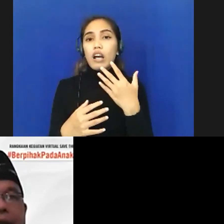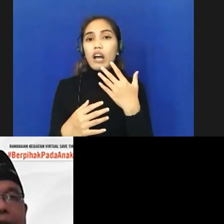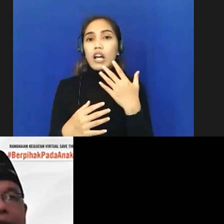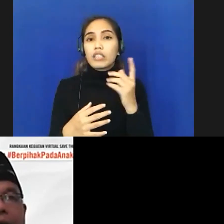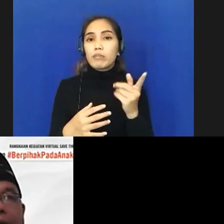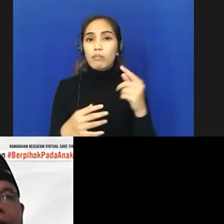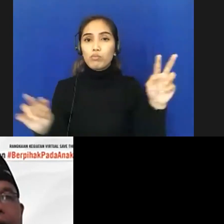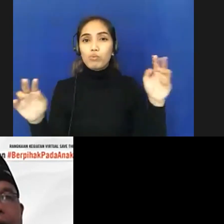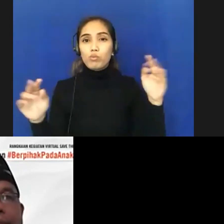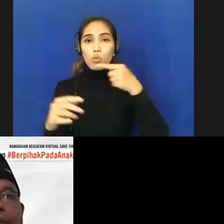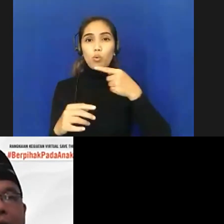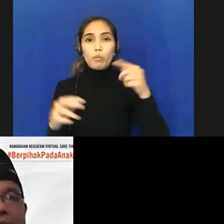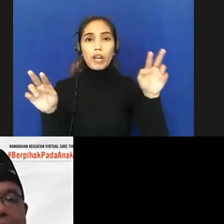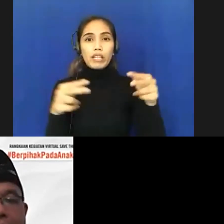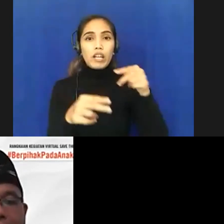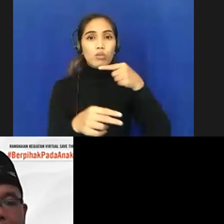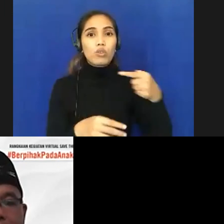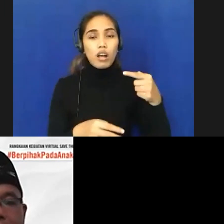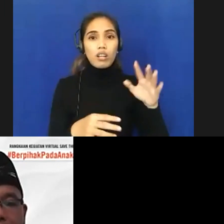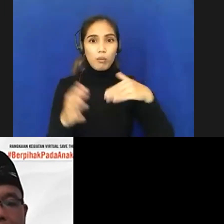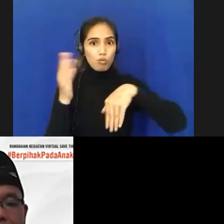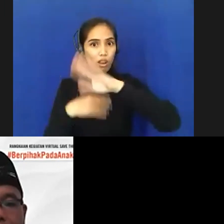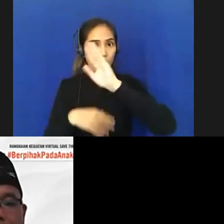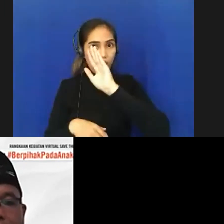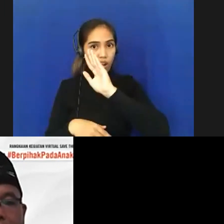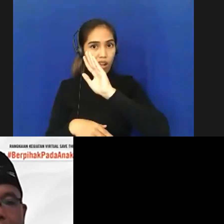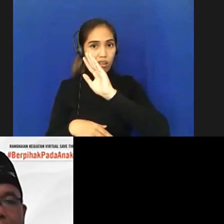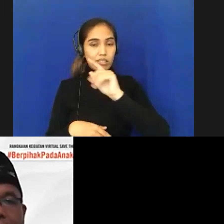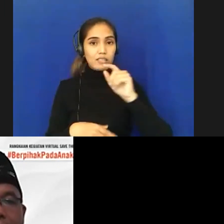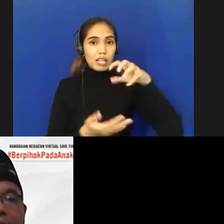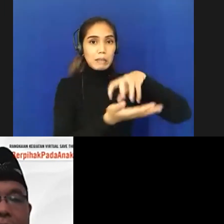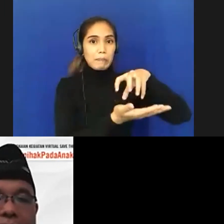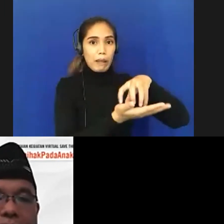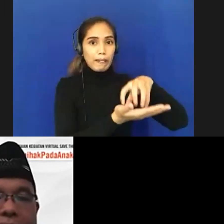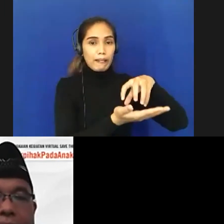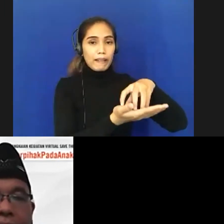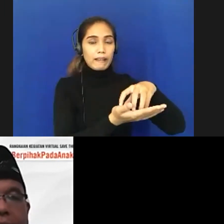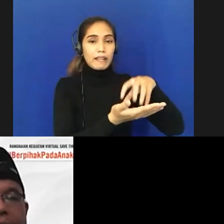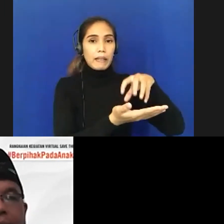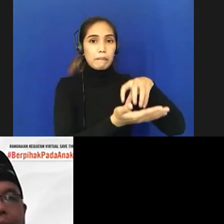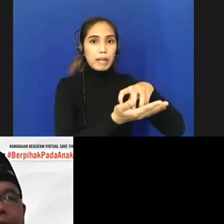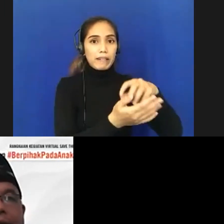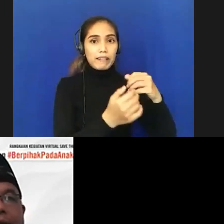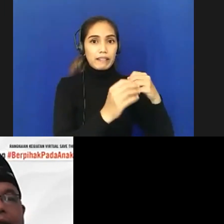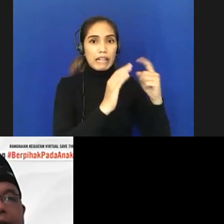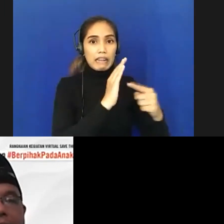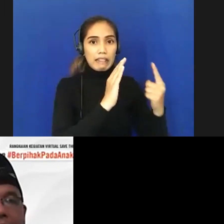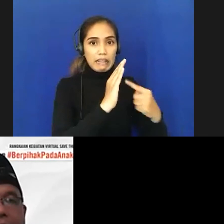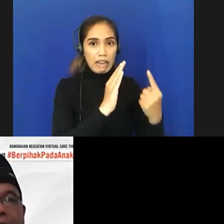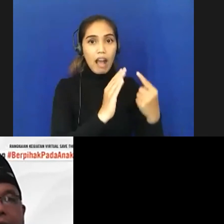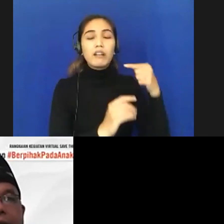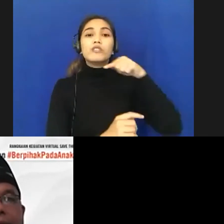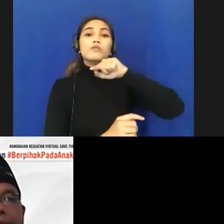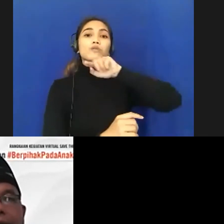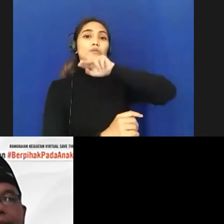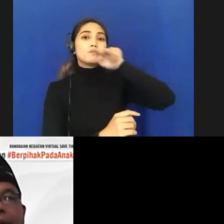diperhatikan akhirnya dia pulang padahal sebenarnya kalau kita melihat dia memang tidak suka di situ tapi dipakai cara alasan